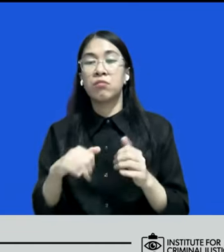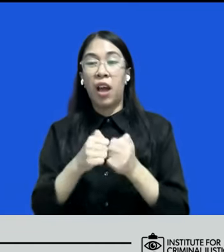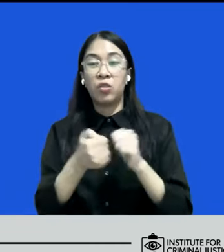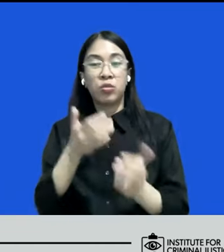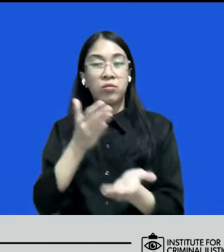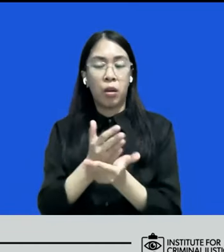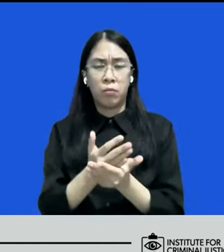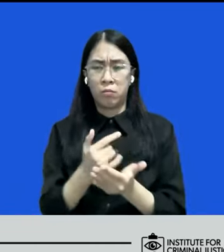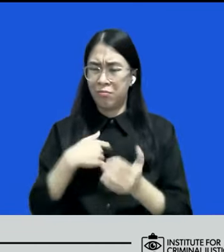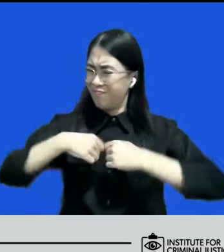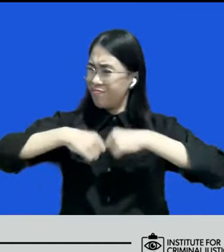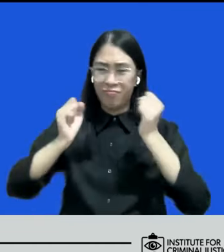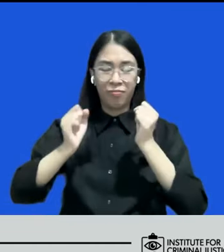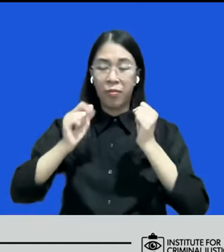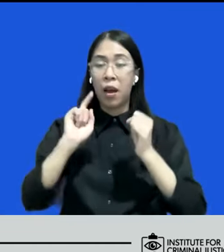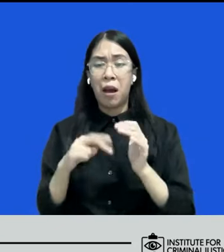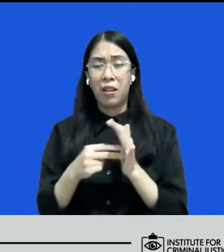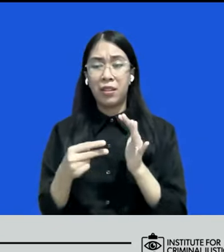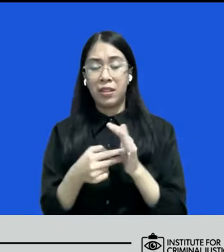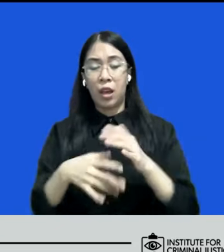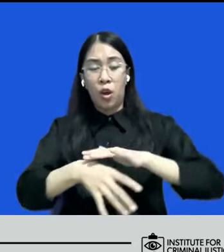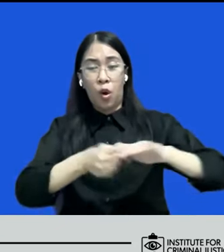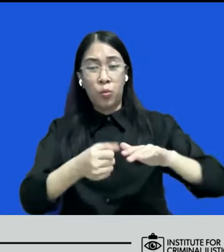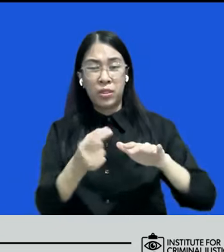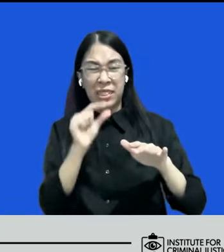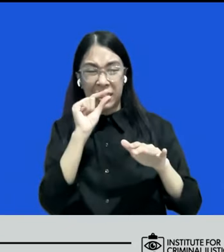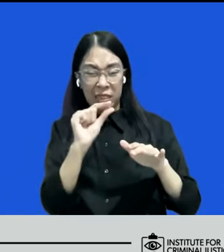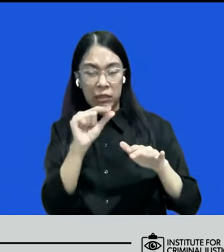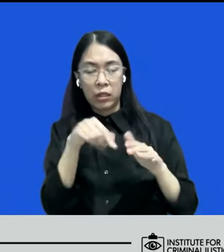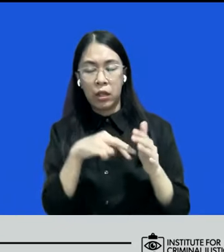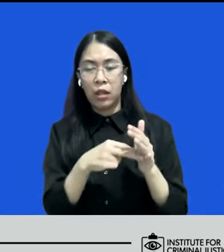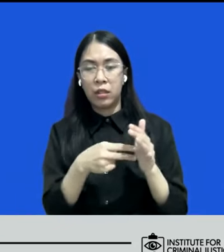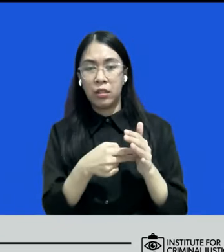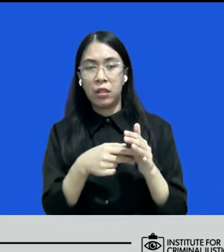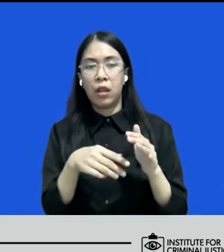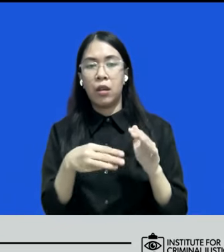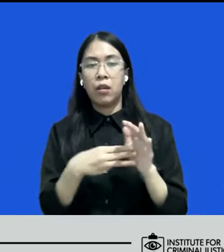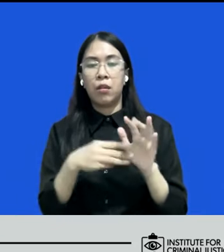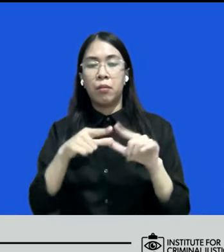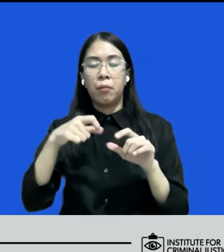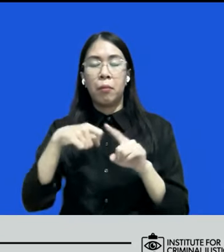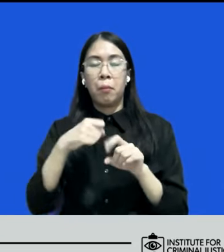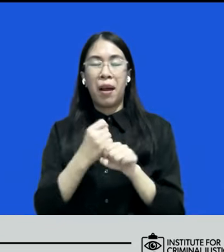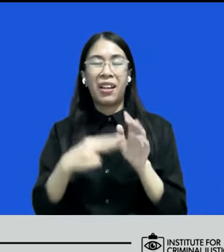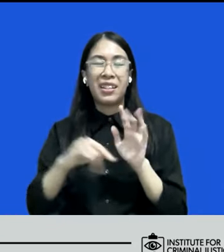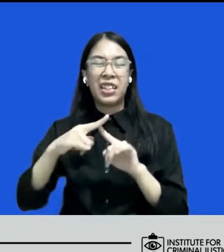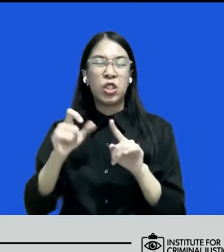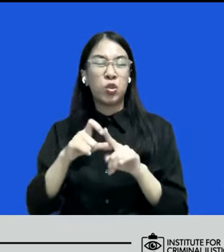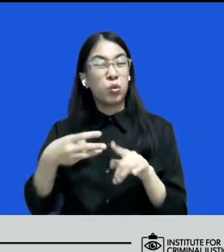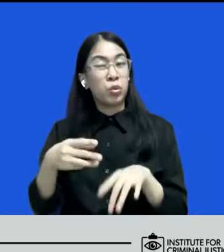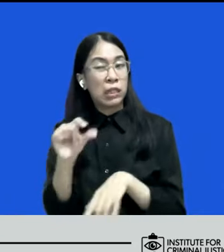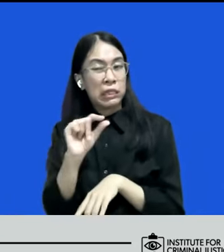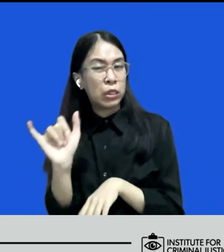karena bukan berarti korupsi kecil itu magnitude-nya juga kecil ada banyak perkara